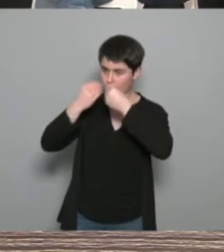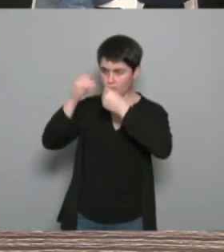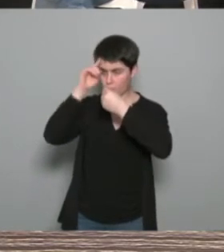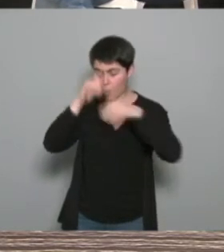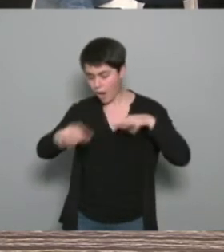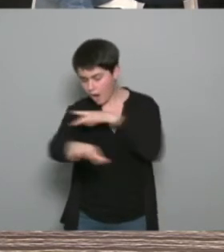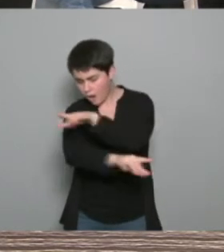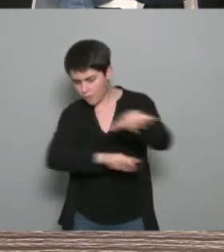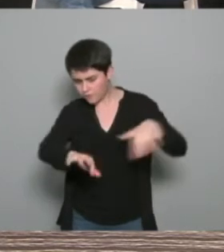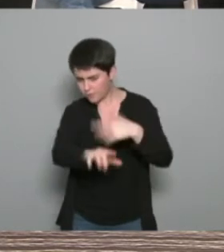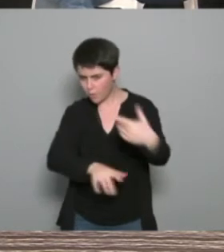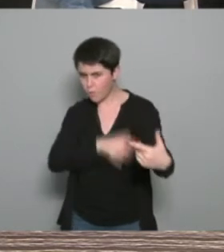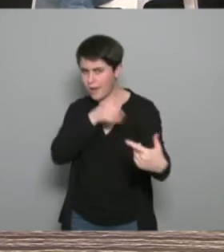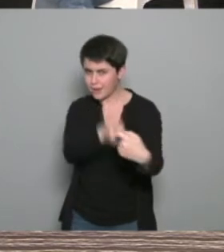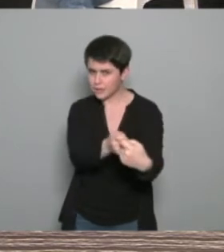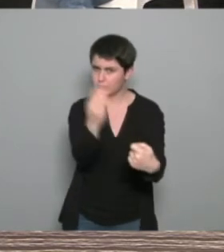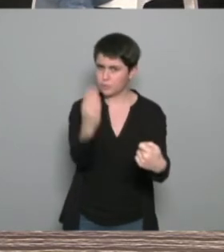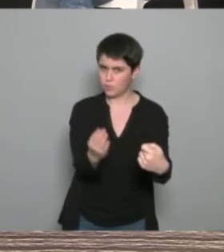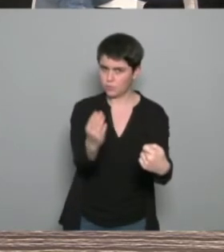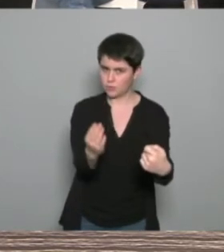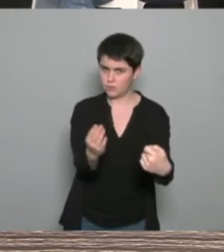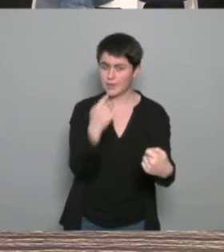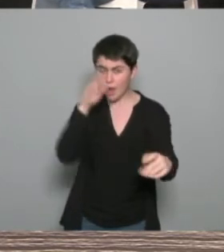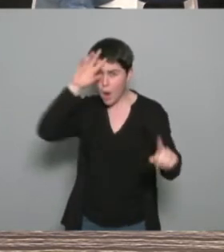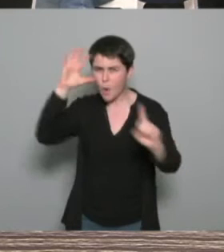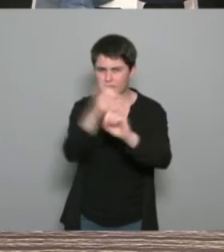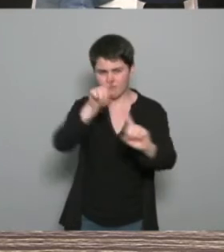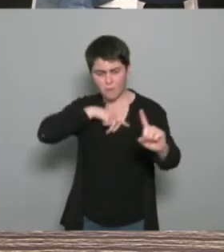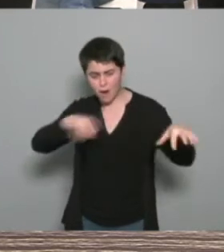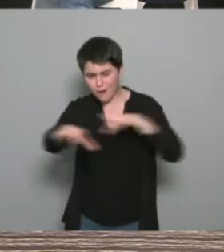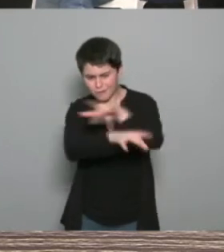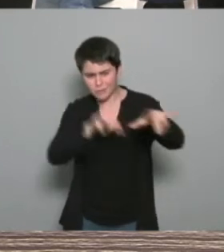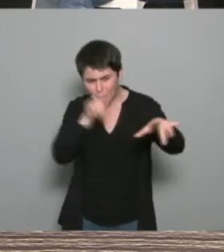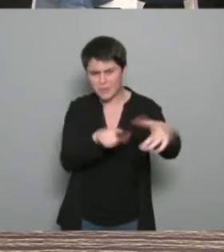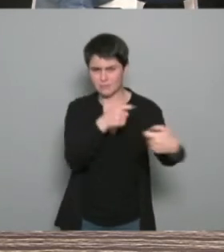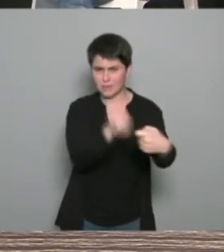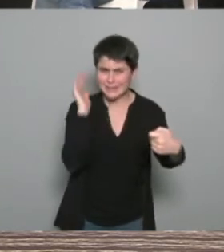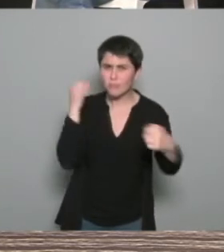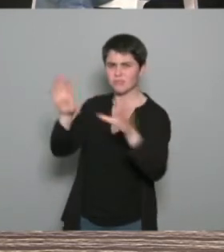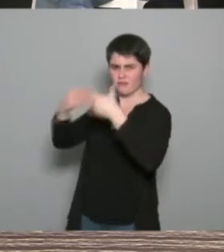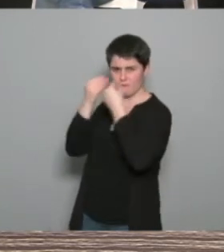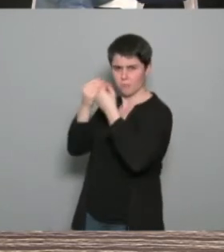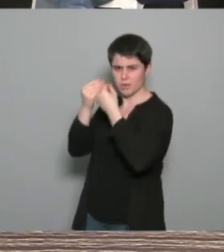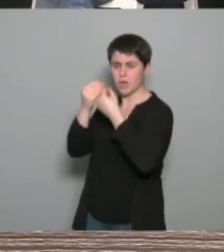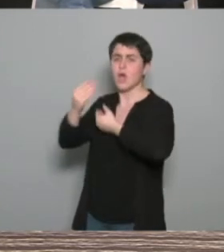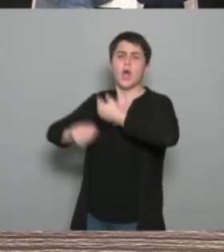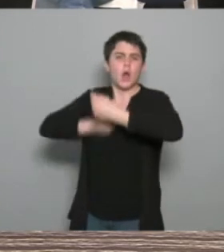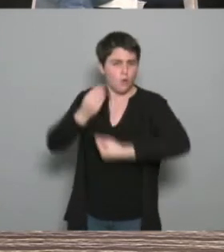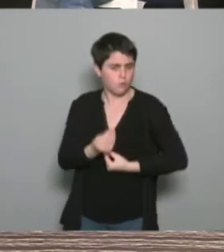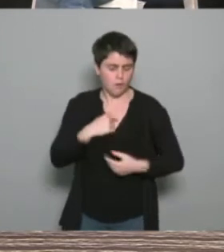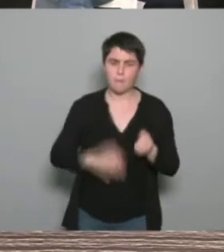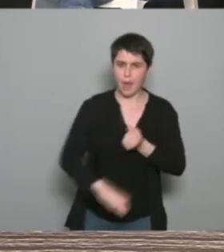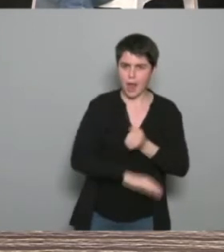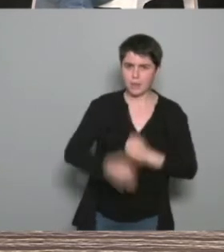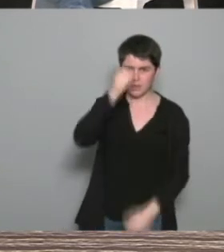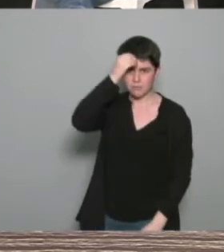environnement est-ce que la compétence se construit comme ça parce que j'ai cet objectif là ou elle se construit à partir de connaissances que